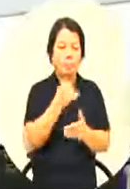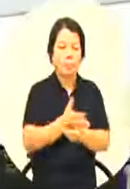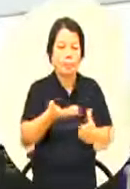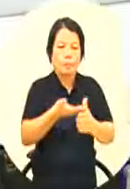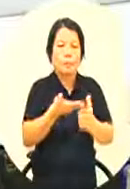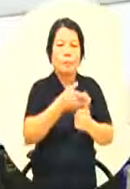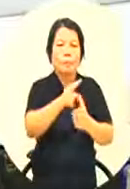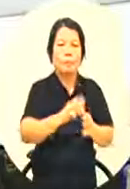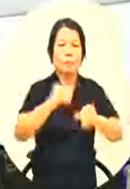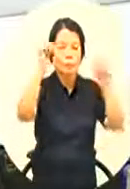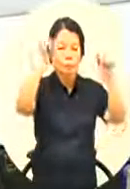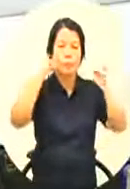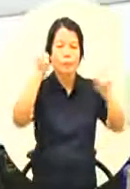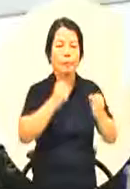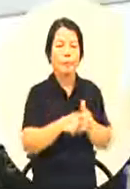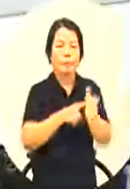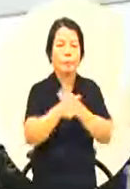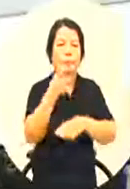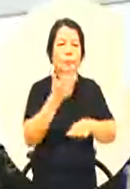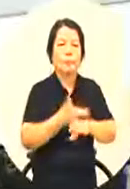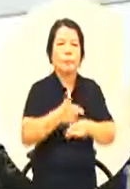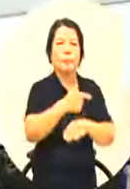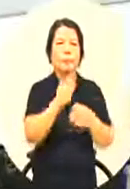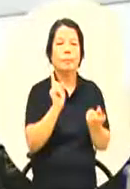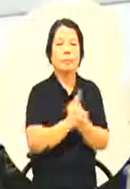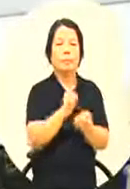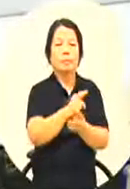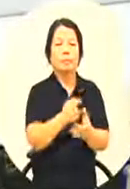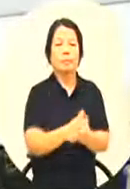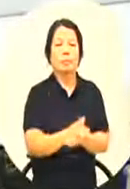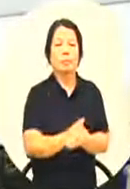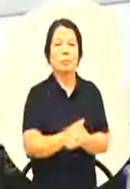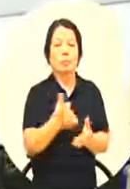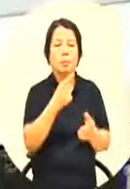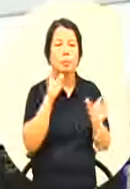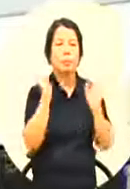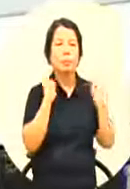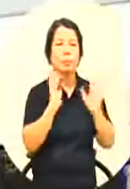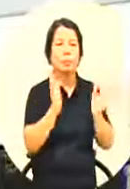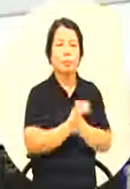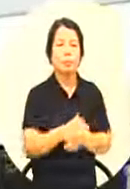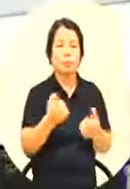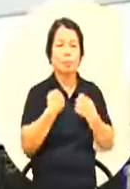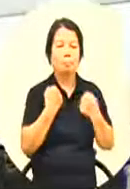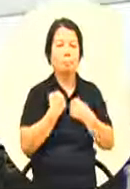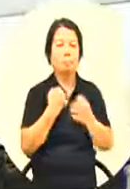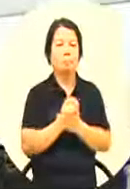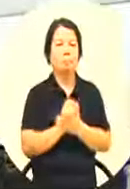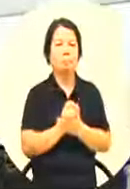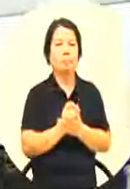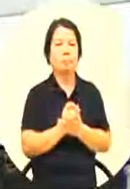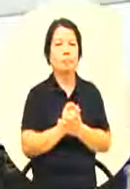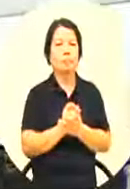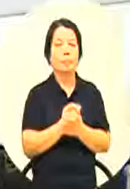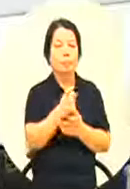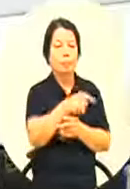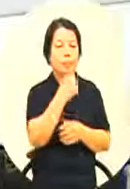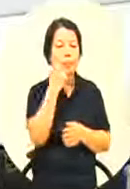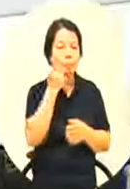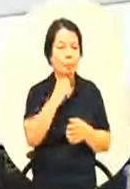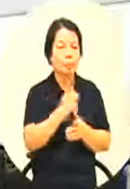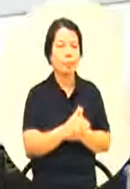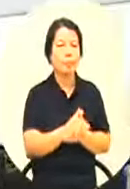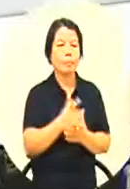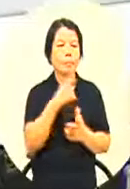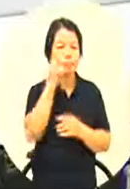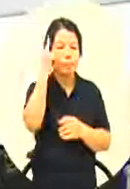培养一个体育专才这是对他们我们不求说小朋友能够练到什么除非真的是他们有那个天分